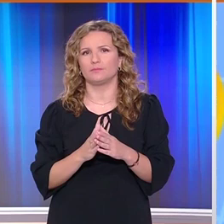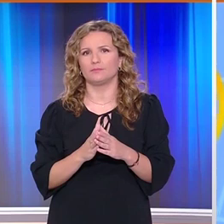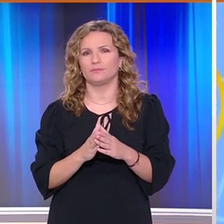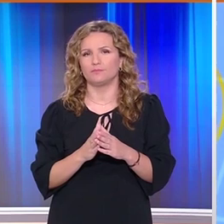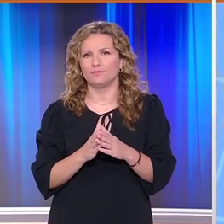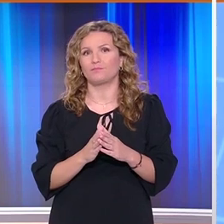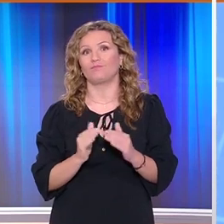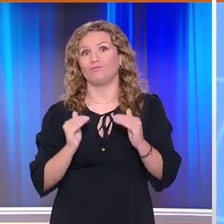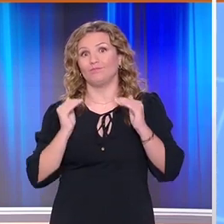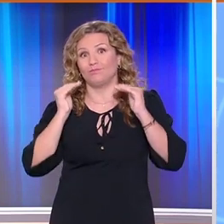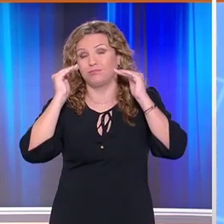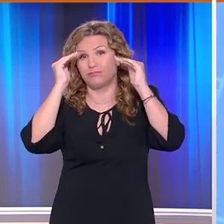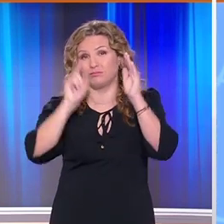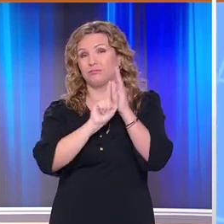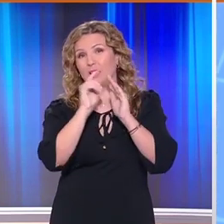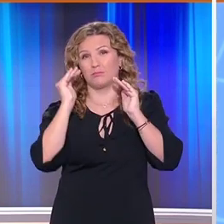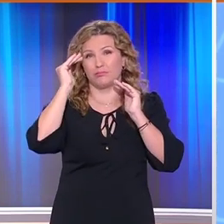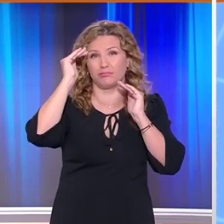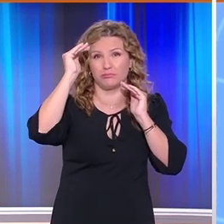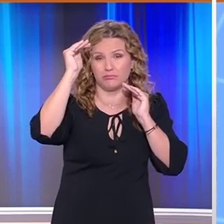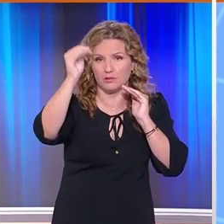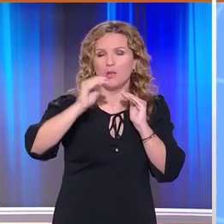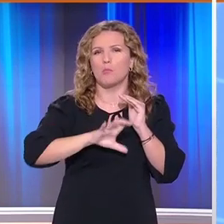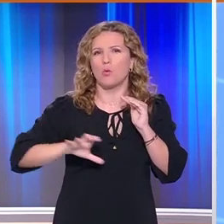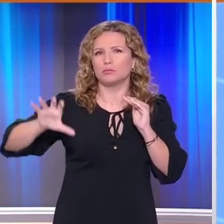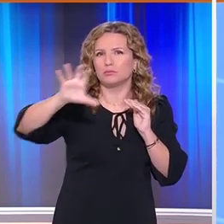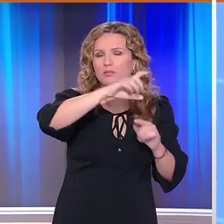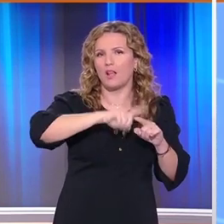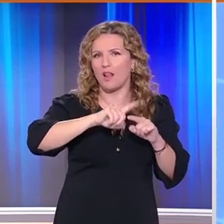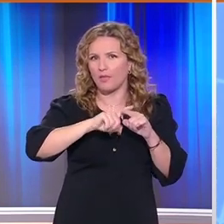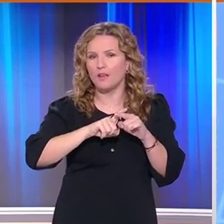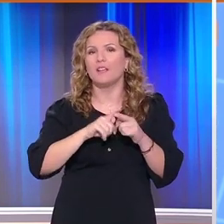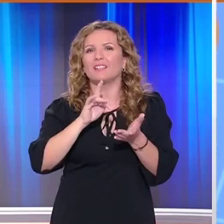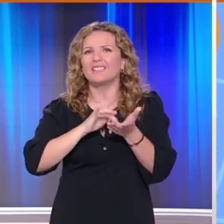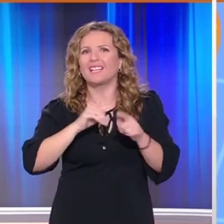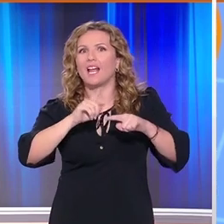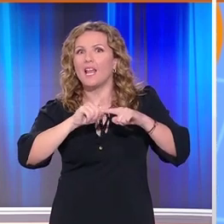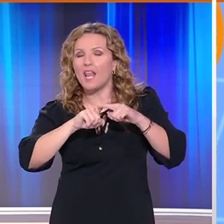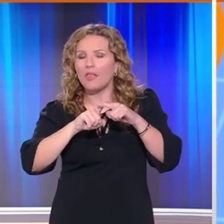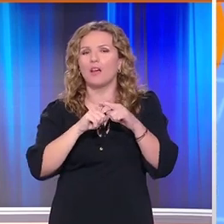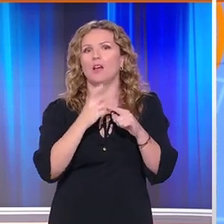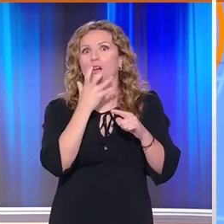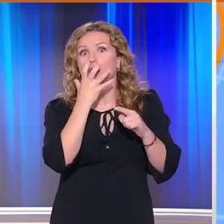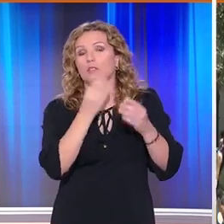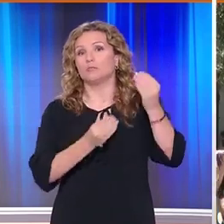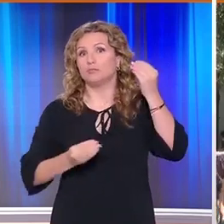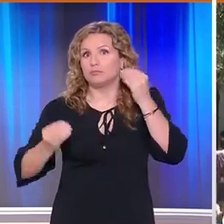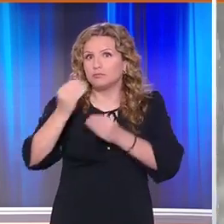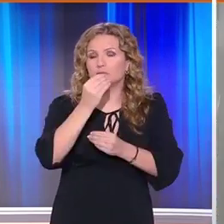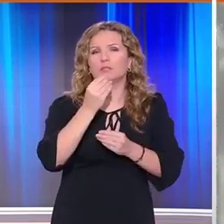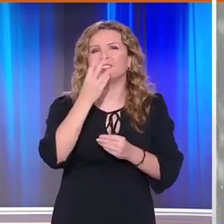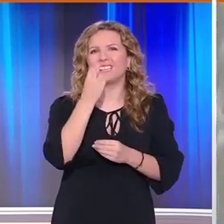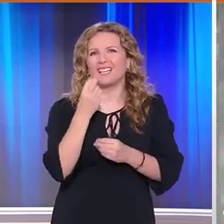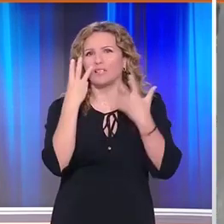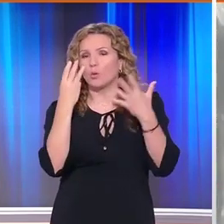Στα ύψη παραμένει και σήμερα ο υδράργυρος σε πολλές περιοχές της χώρας ενώ στην κεντρική Ελλάδα χτύπησε κόκκινο φτάνοντας και